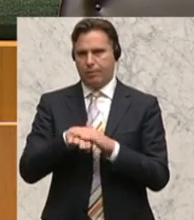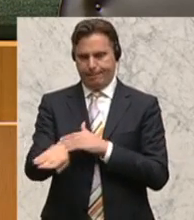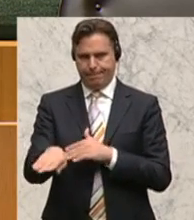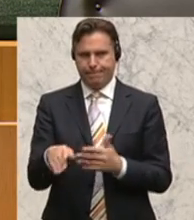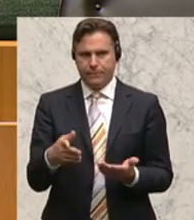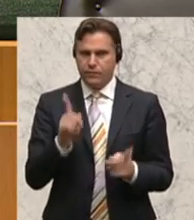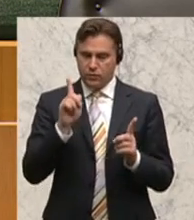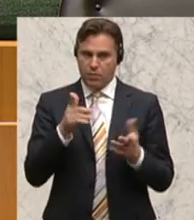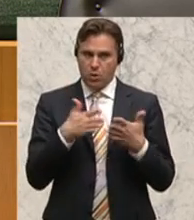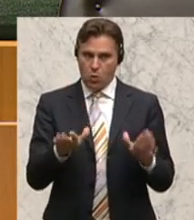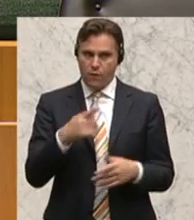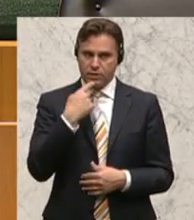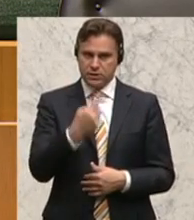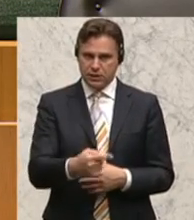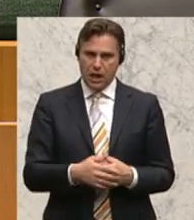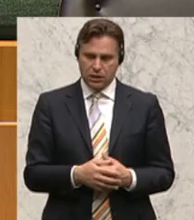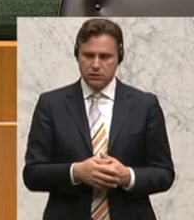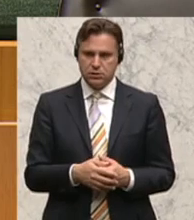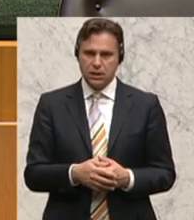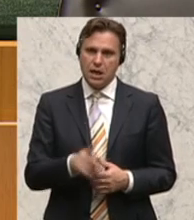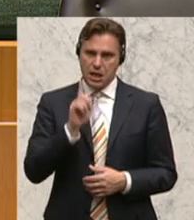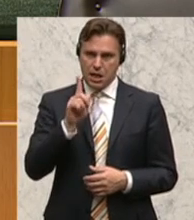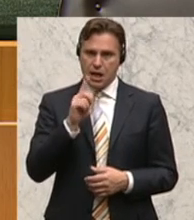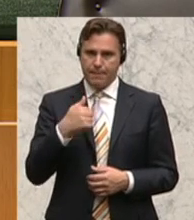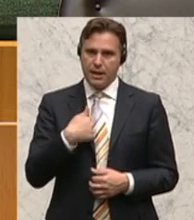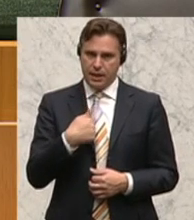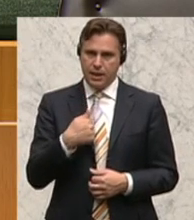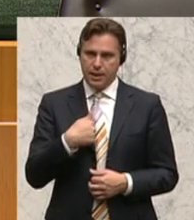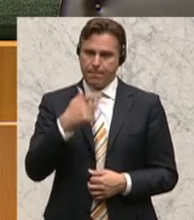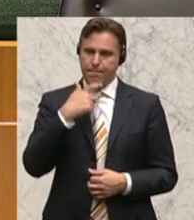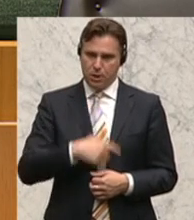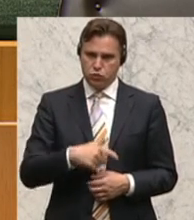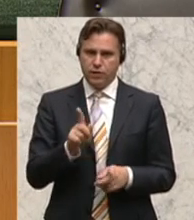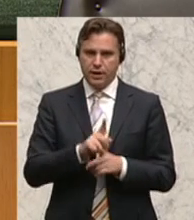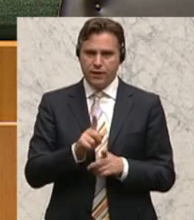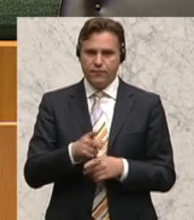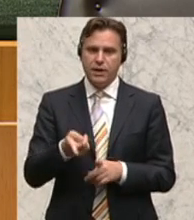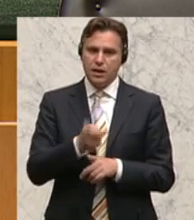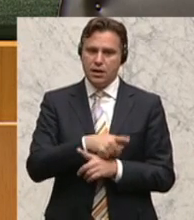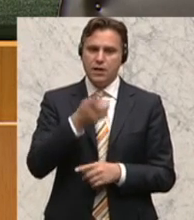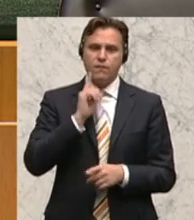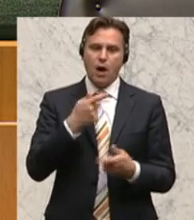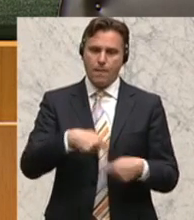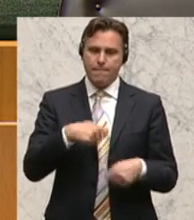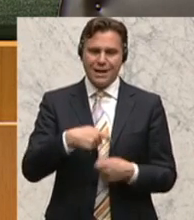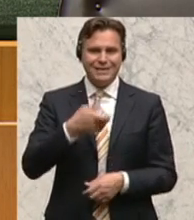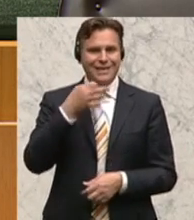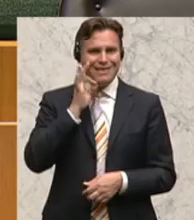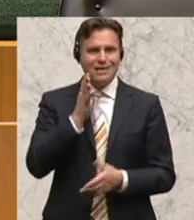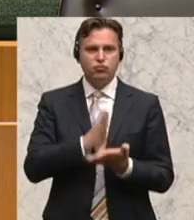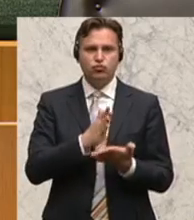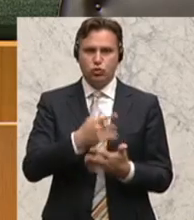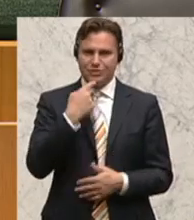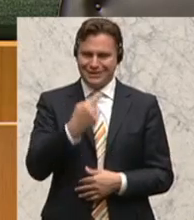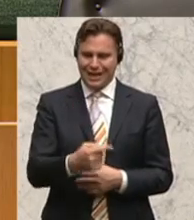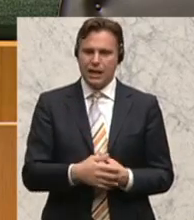gesagt, persönlich werde ich selbstverständlich, so wie die Frau Präsidentin das auch schon gesagt hat, es selbstverständlich,